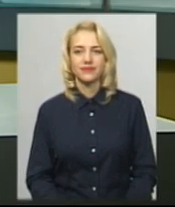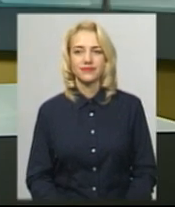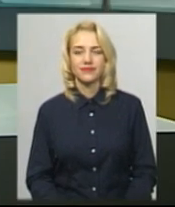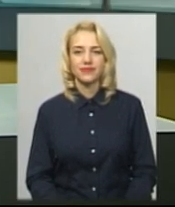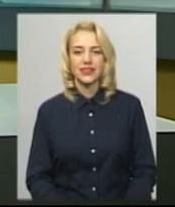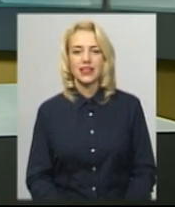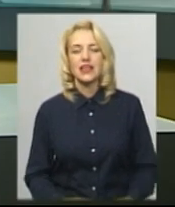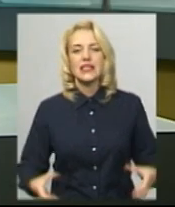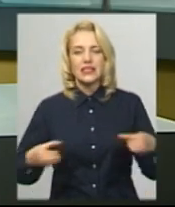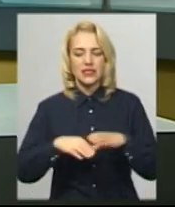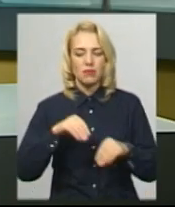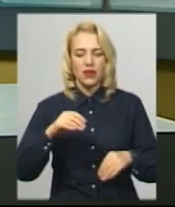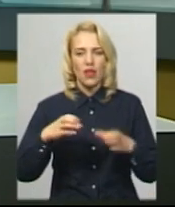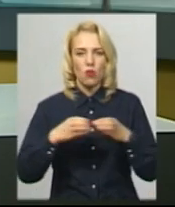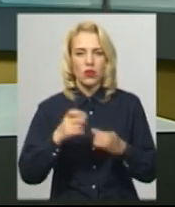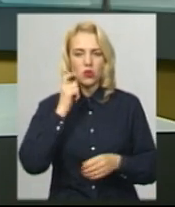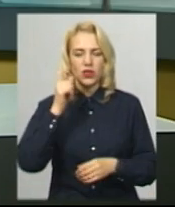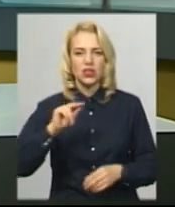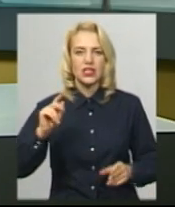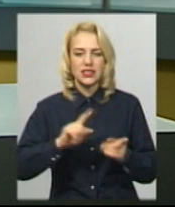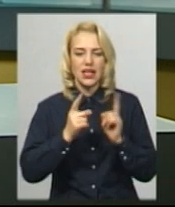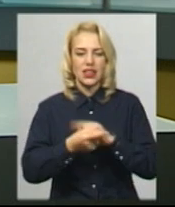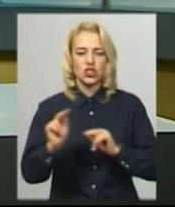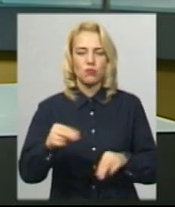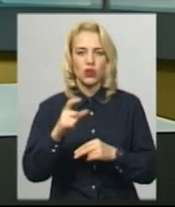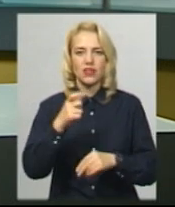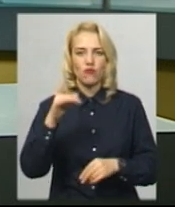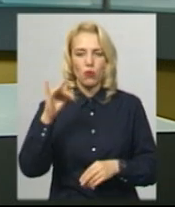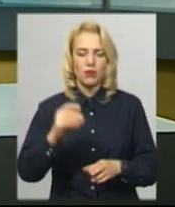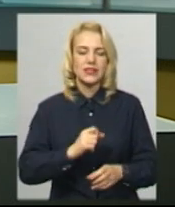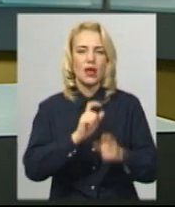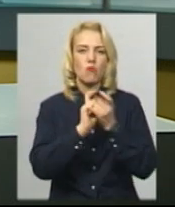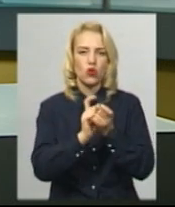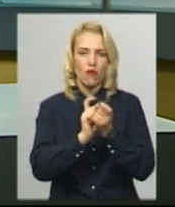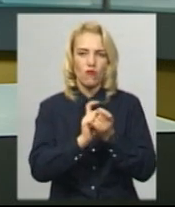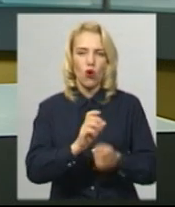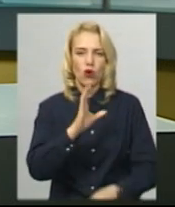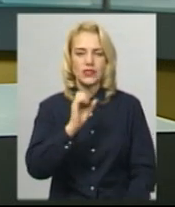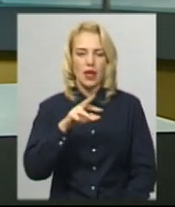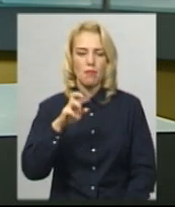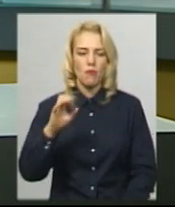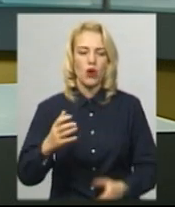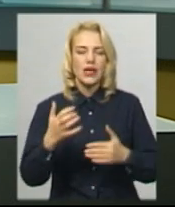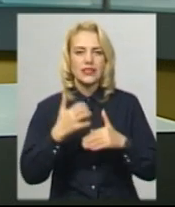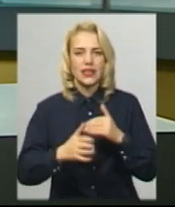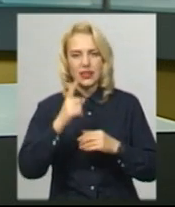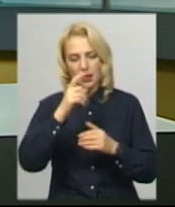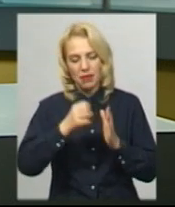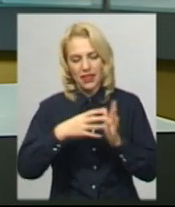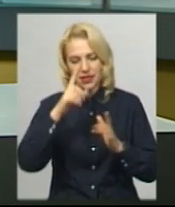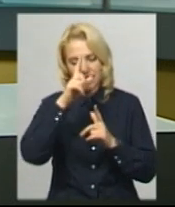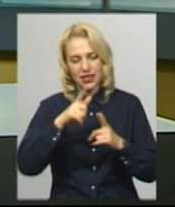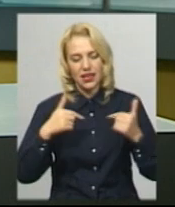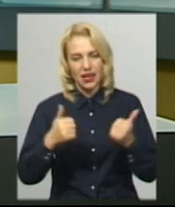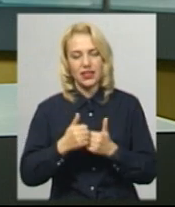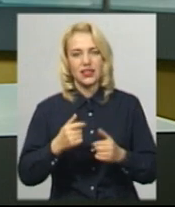Збірна команда України стала чемпіонкою Європи з бойового самбо серед 15-ти збірних країн континенту. Змагання